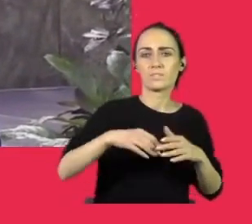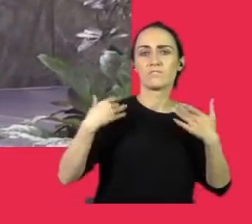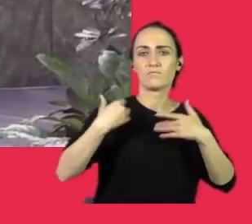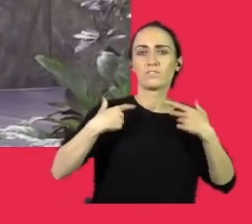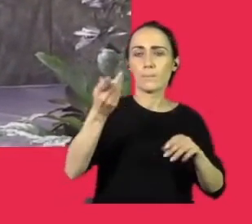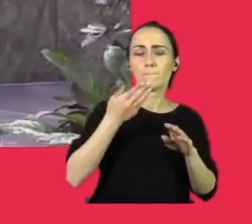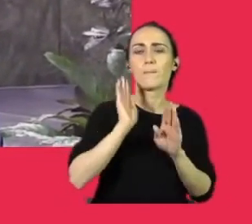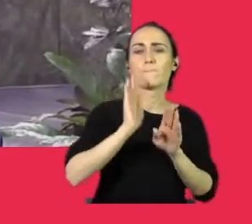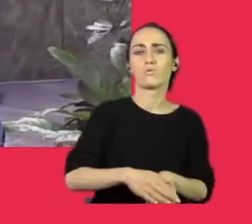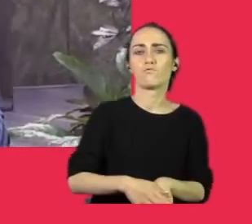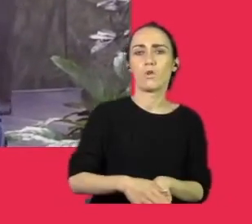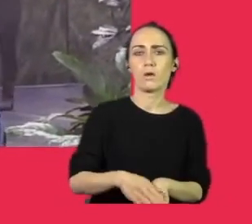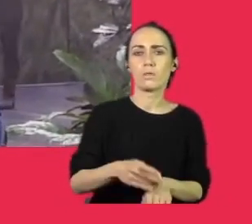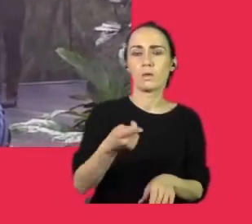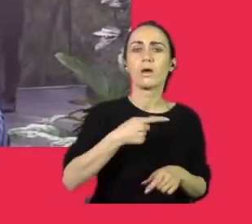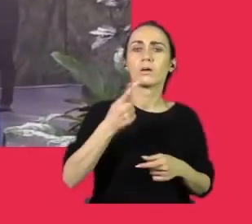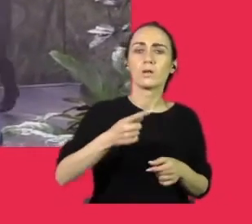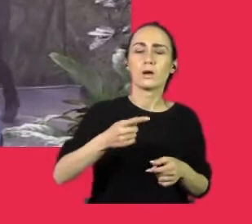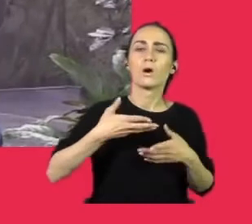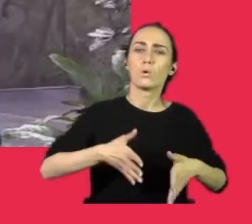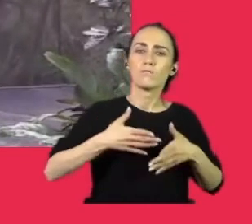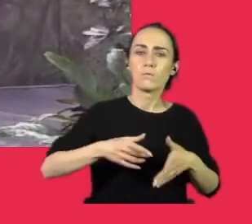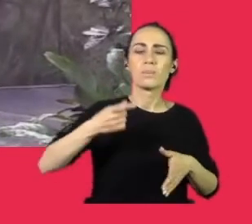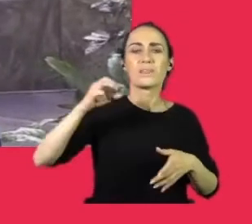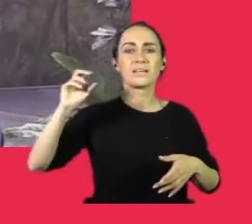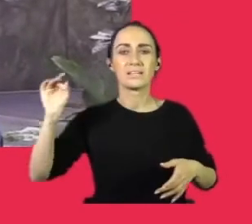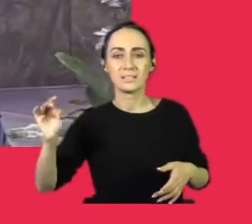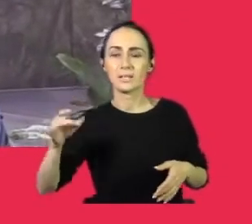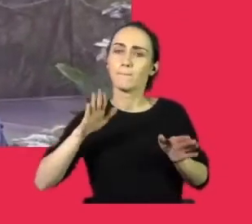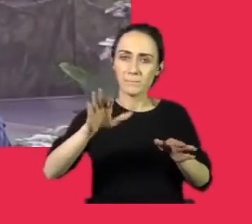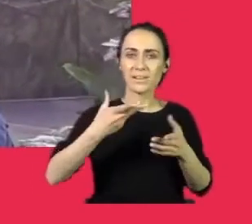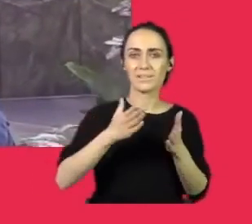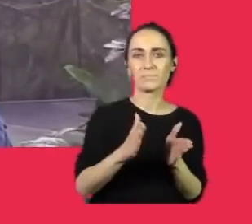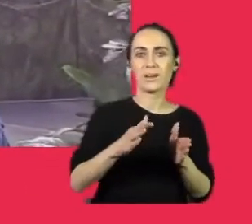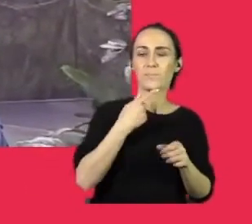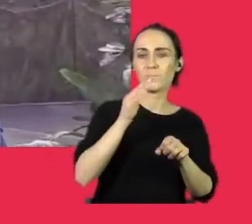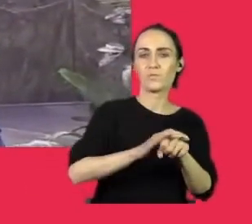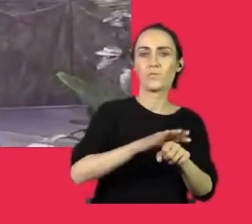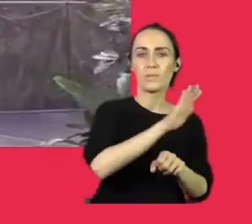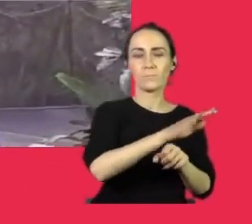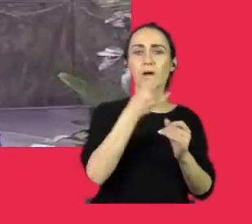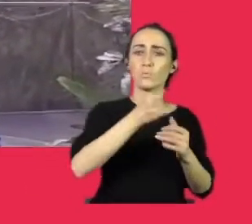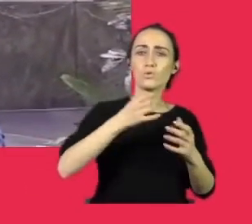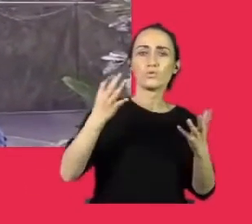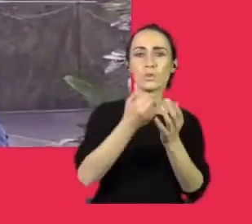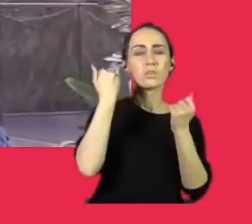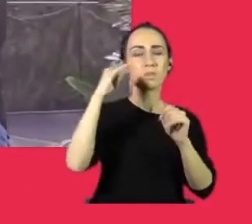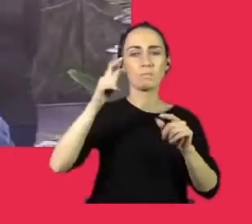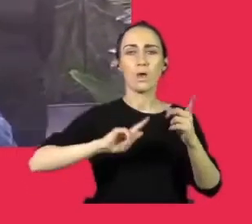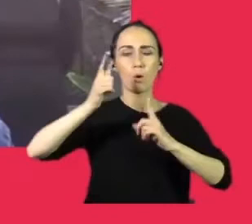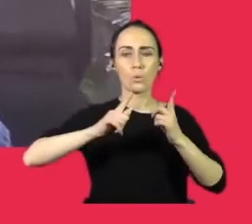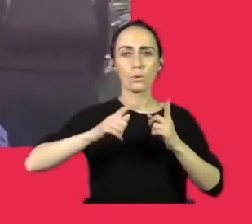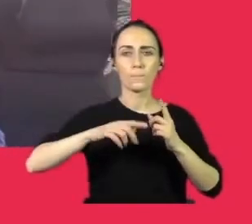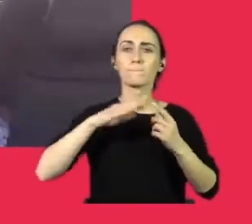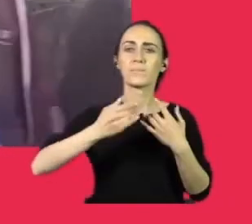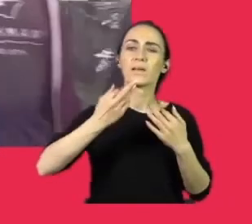pozwolenie na rozród tygrysów i mamy małego, ale on znajdzie miejsce w innym ogrodzie. Także